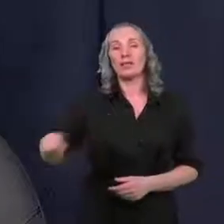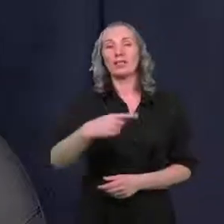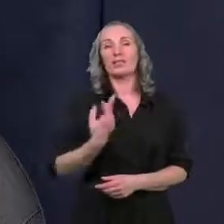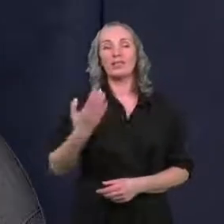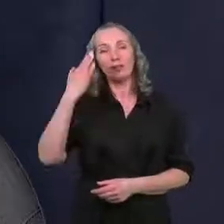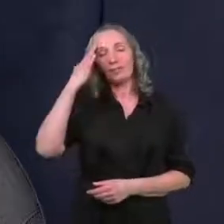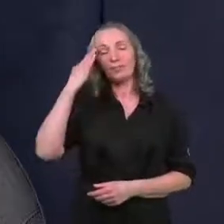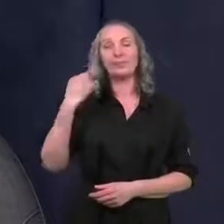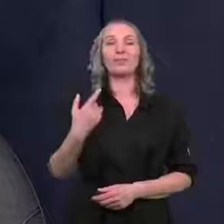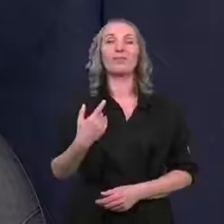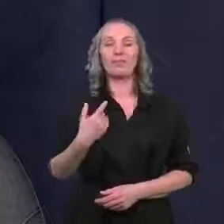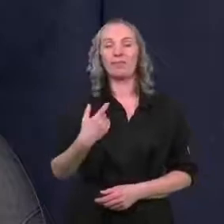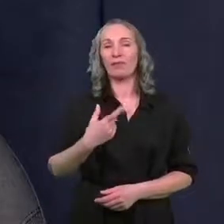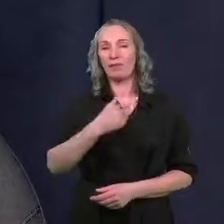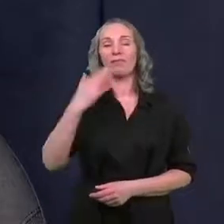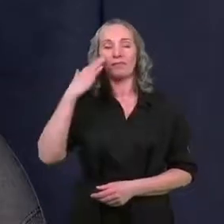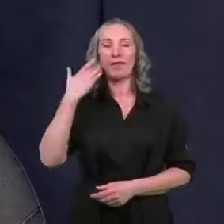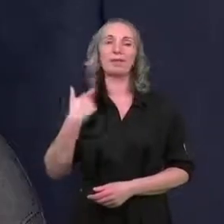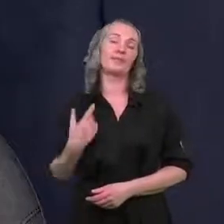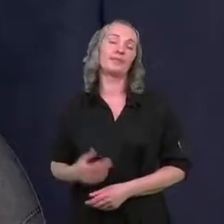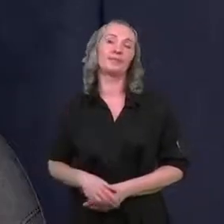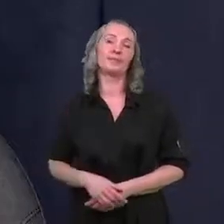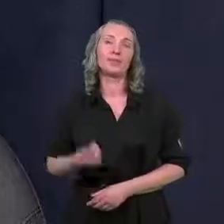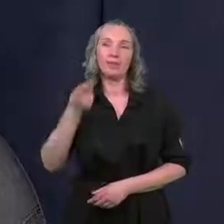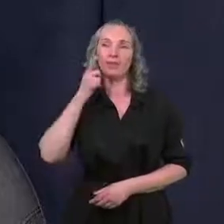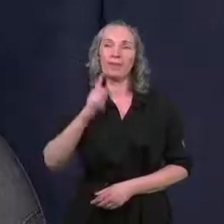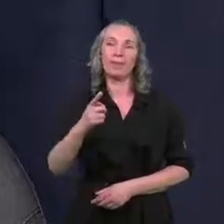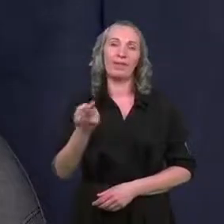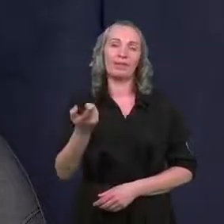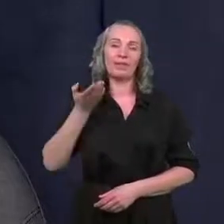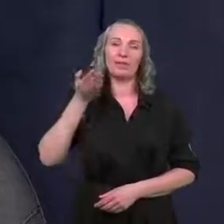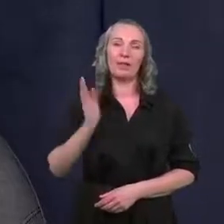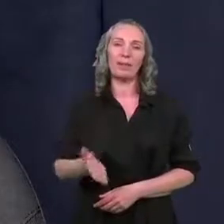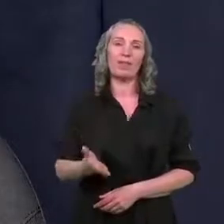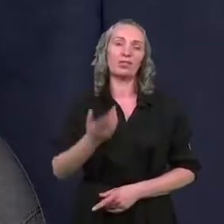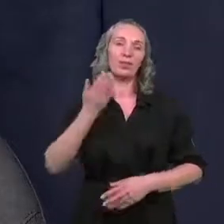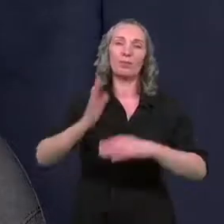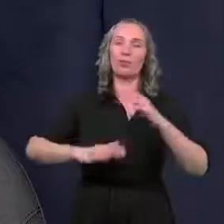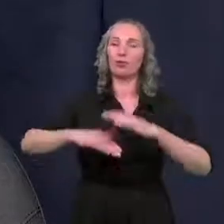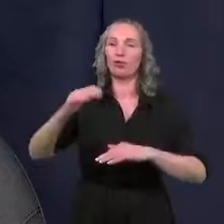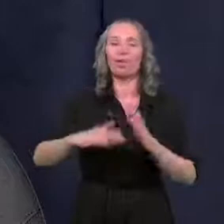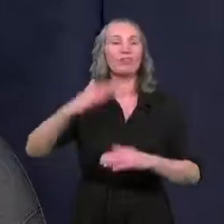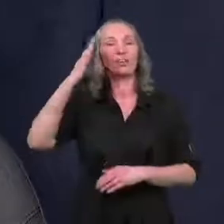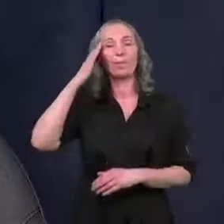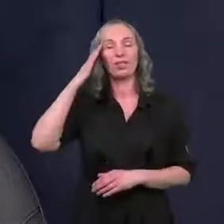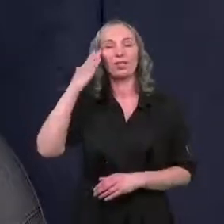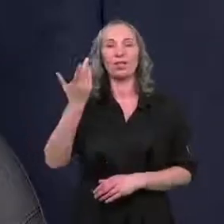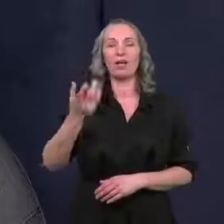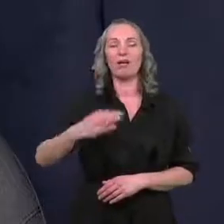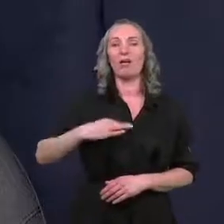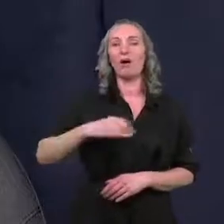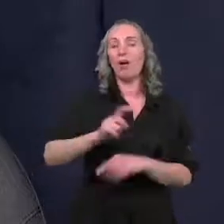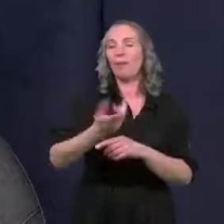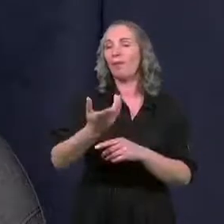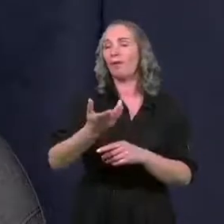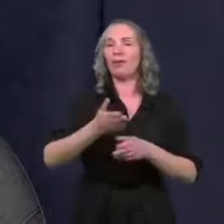pewnych rzeczy świadomi i naprawdę nigdy nie będziemy budować mieszkań, obojętnie jakiej